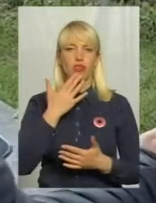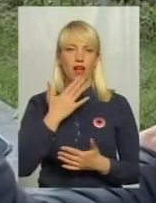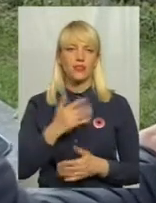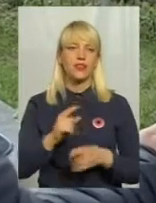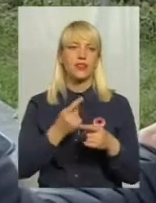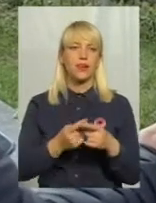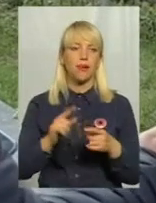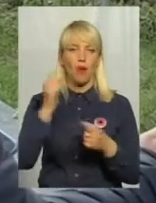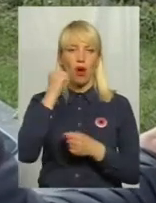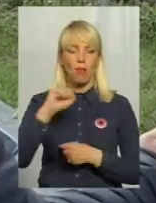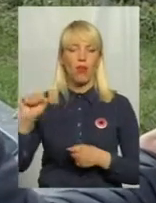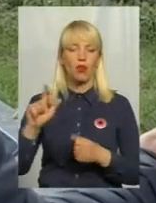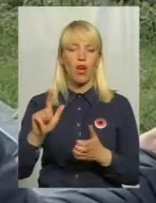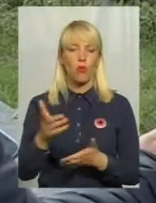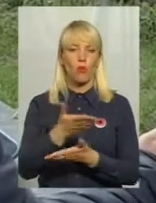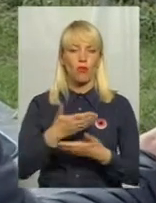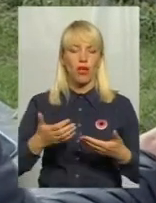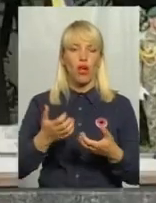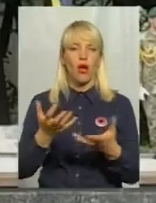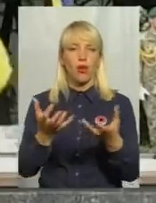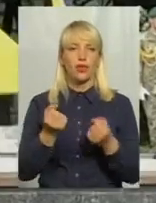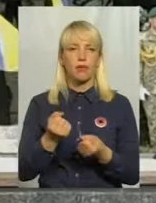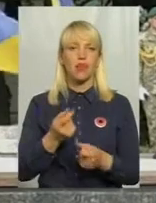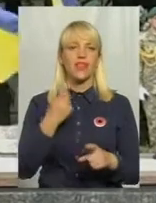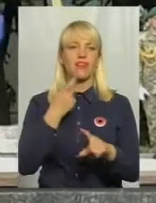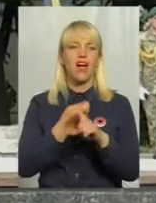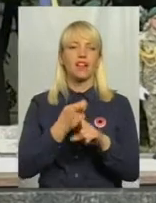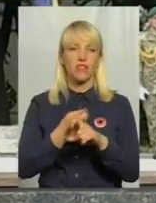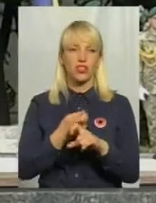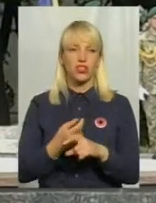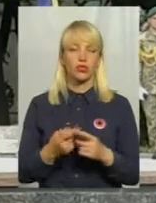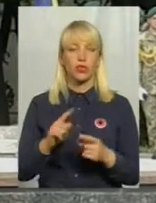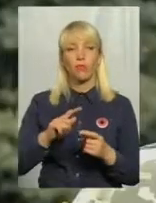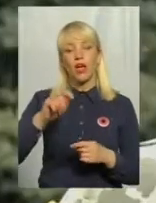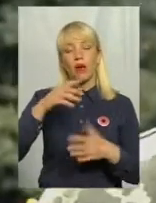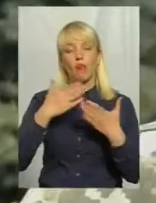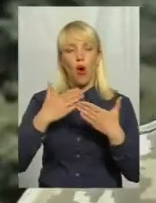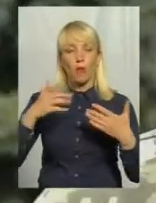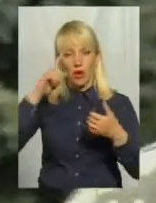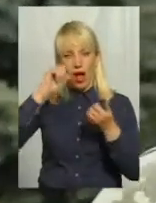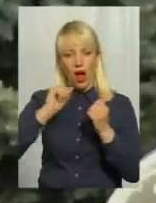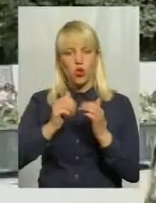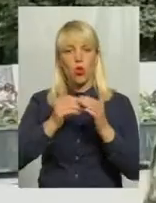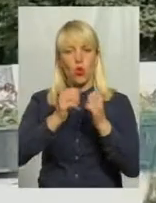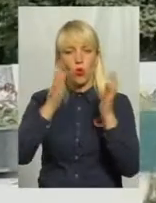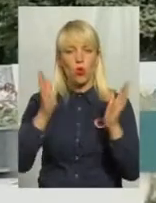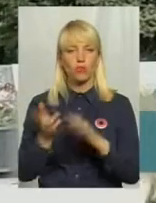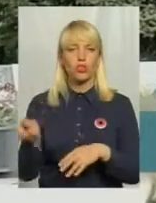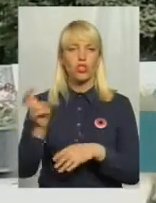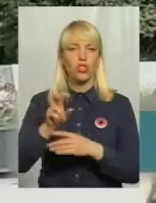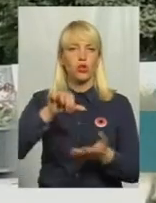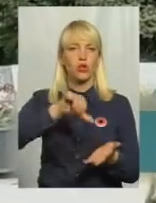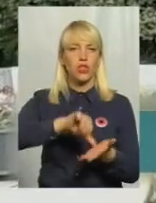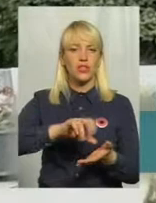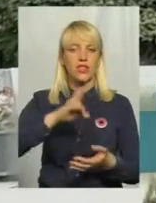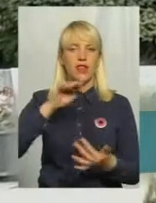ми одержали над фашизмом. До меморіального комплексу сьогодні прийшли і учасники бойових дій на Сході. Весні 2014